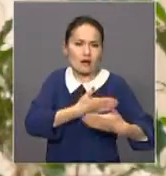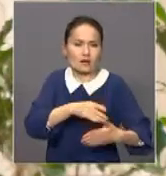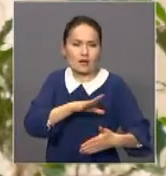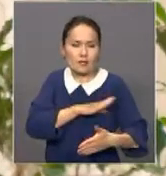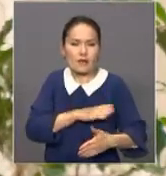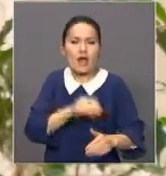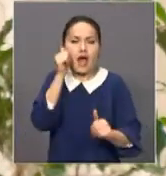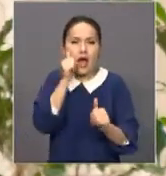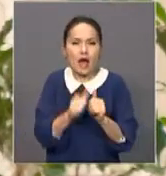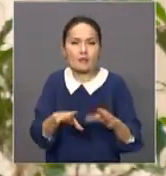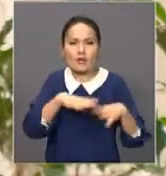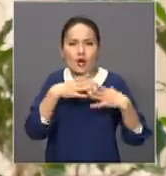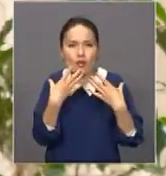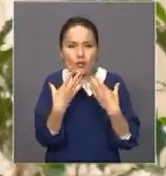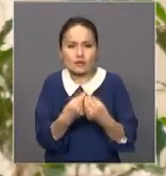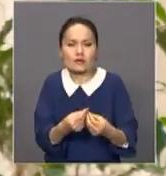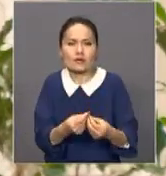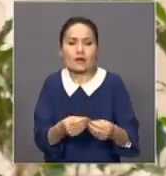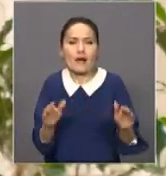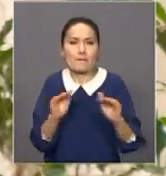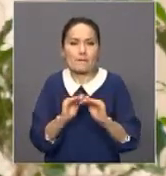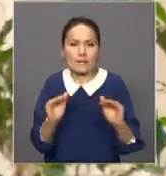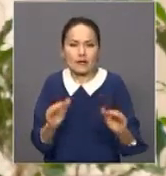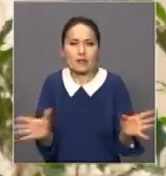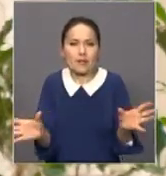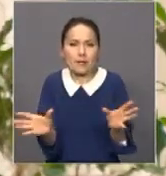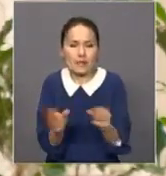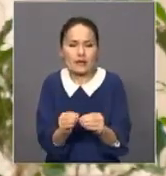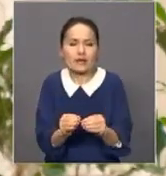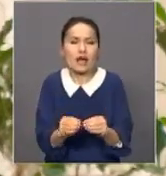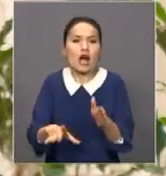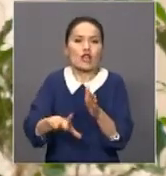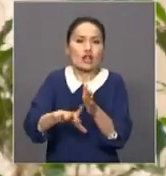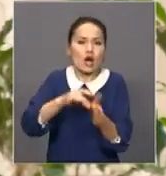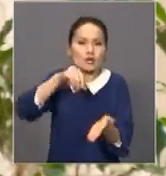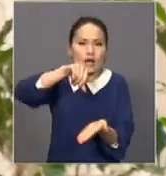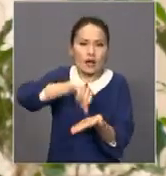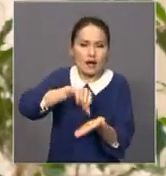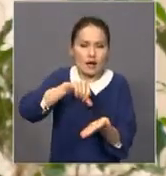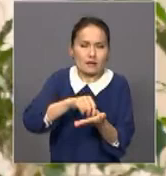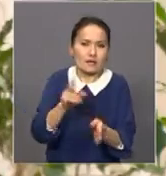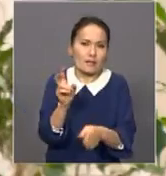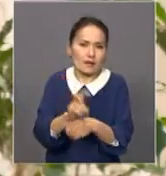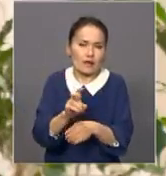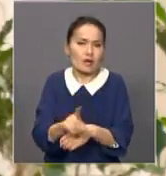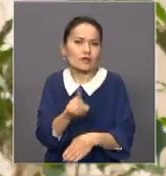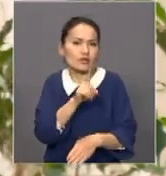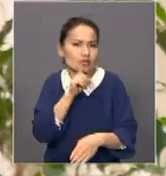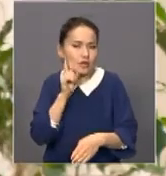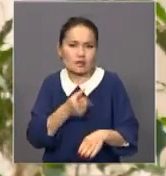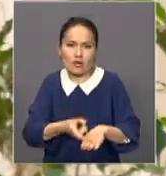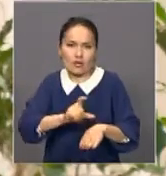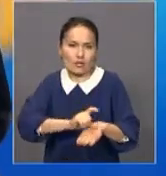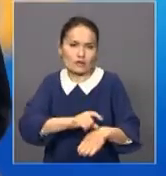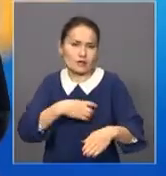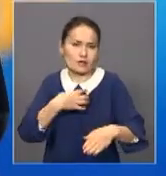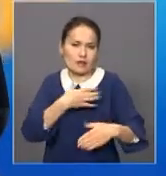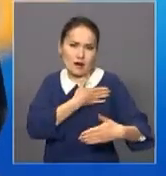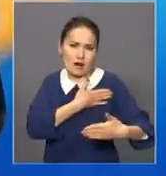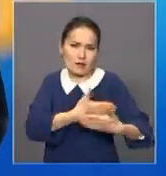отбасылар бағыларын жетектеп келіп, дауыз бері жатты. Демек жастар өз болашағына нем құрайлы қарамайды деген сөз.